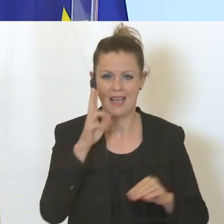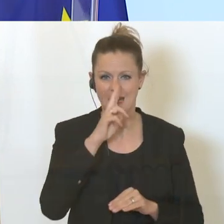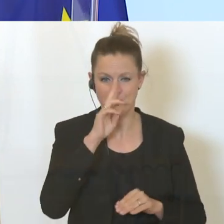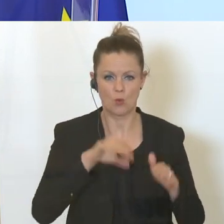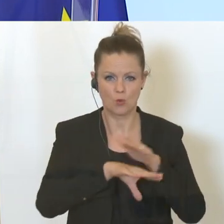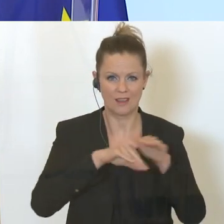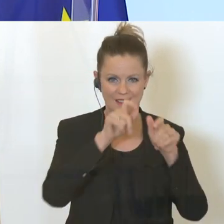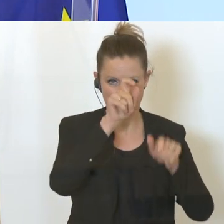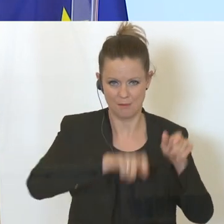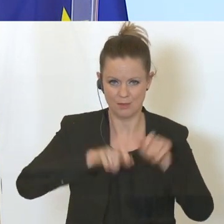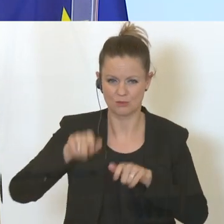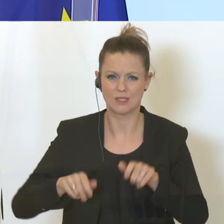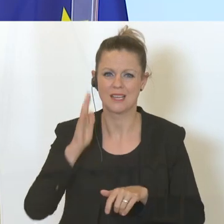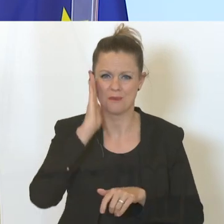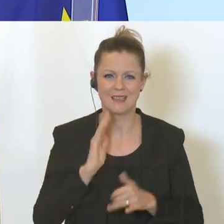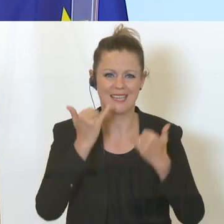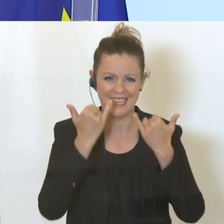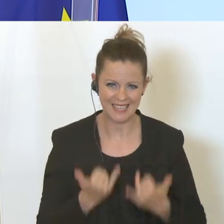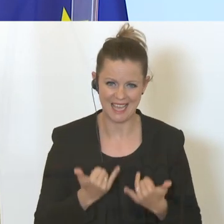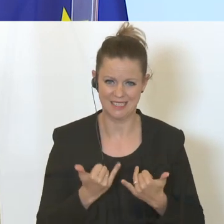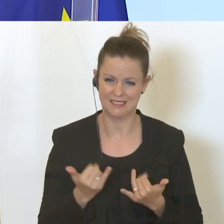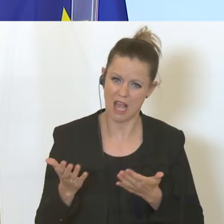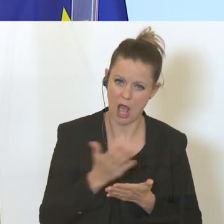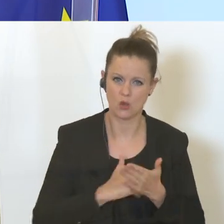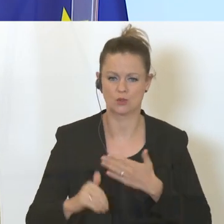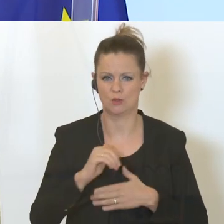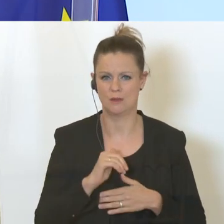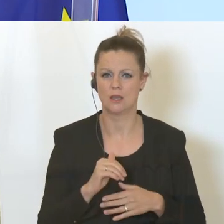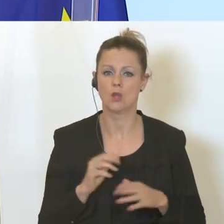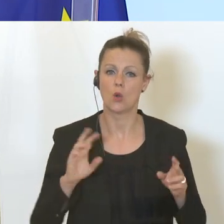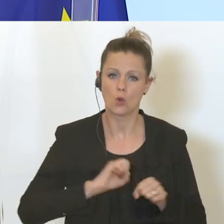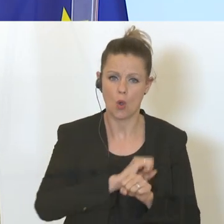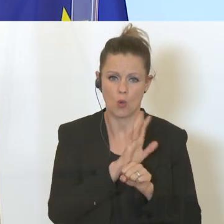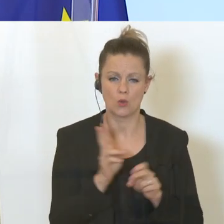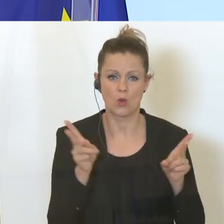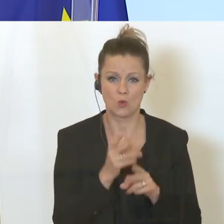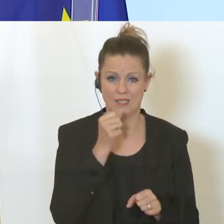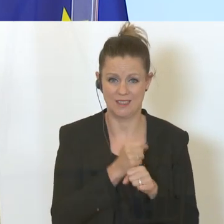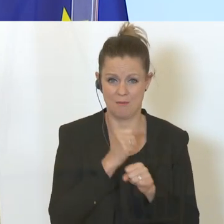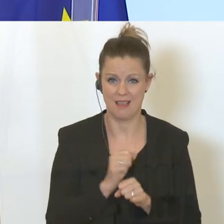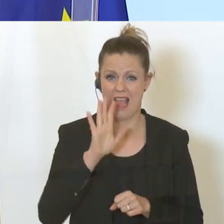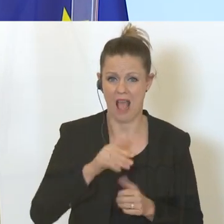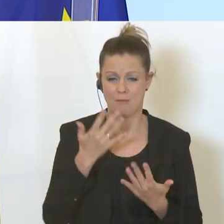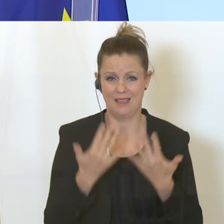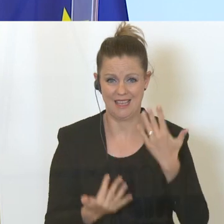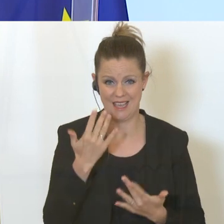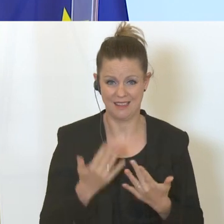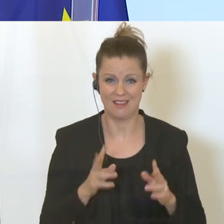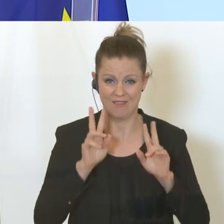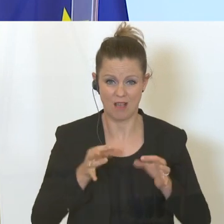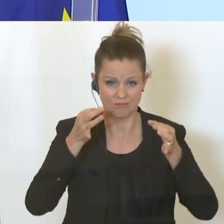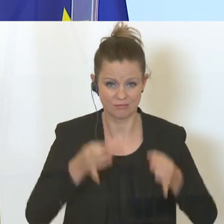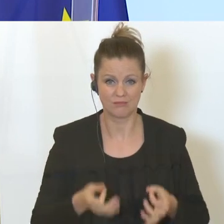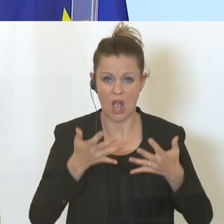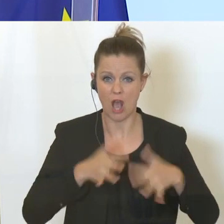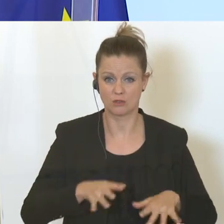Unternehmer, nutzen Sie jetzt die Chance, rechnen Sie die Corona-Kurzarbeit ab, nämlich die tatsächlichen geleisteten Ausfallstunden